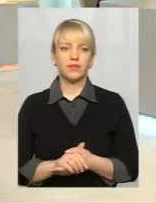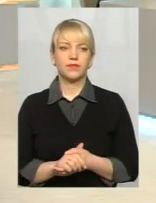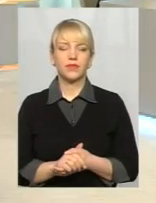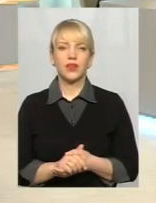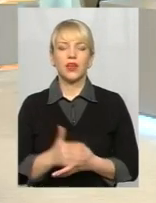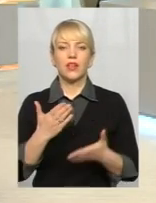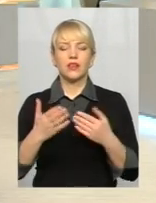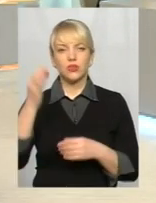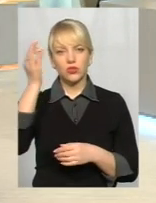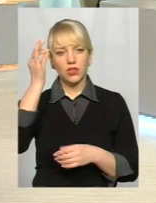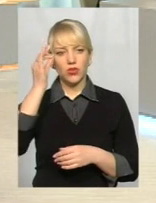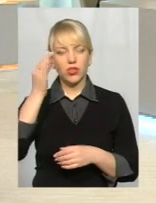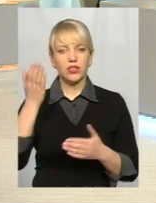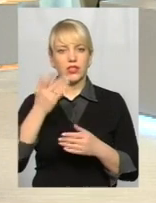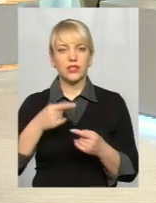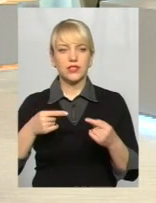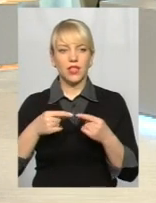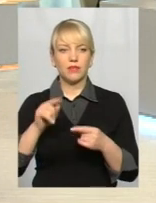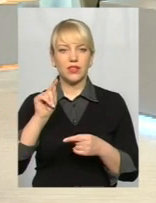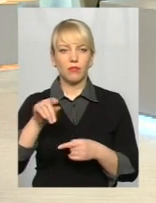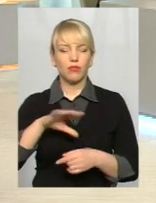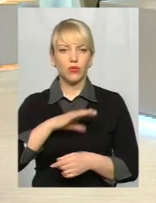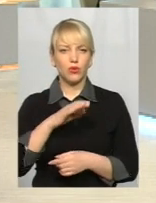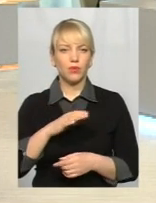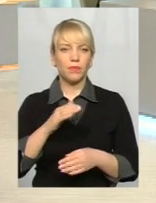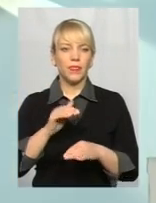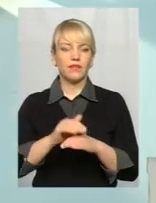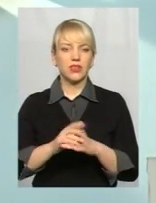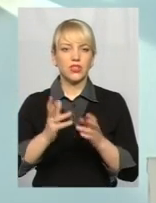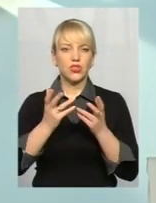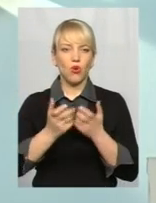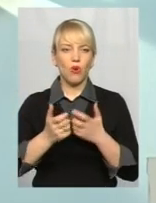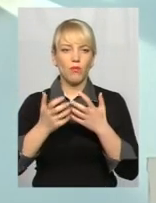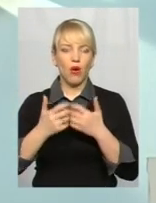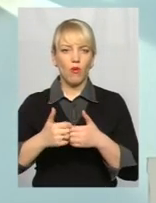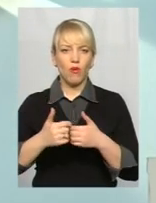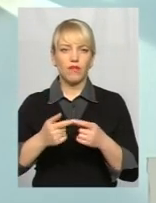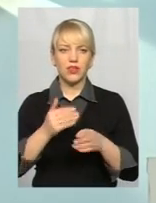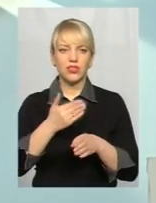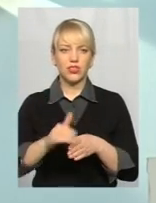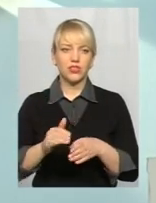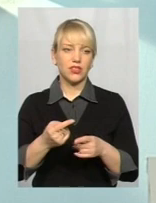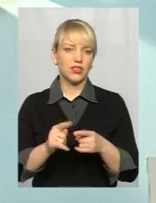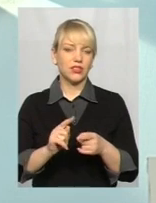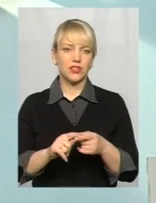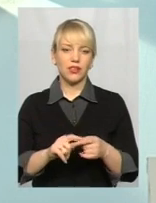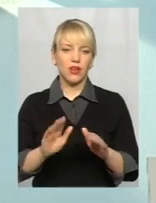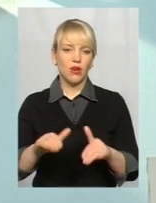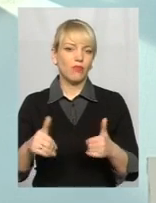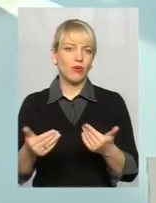Якщо нагадати, котрі самі, там було фактично враховане частина цих пропозицій,